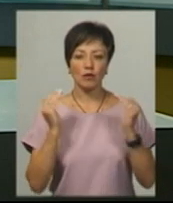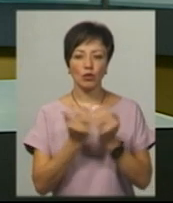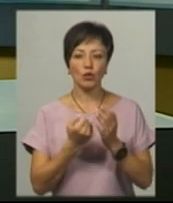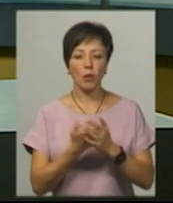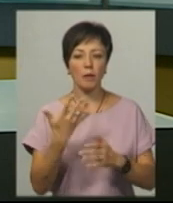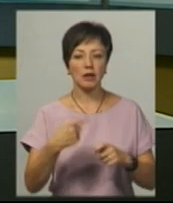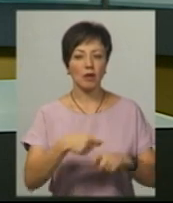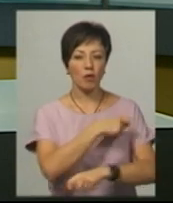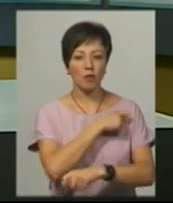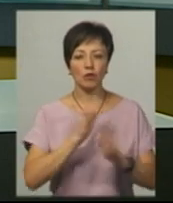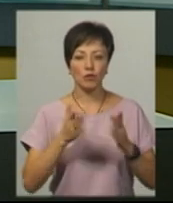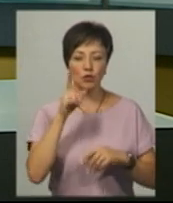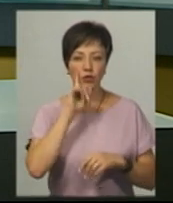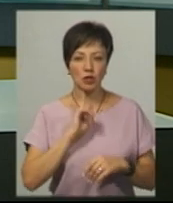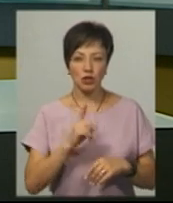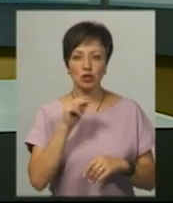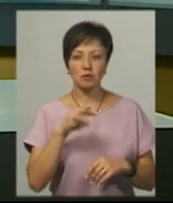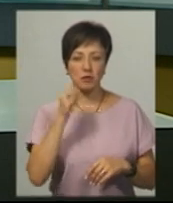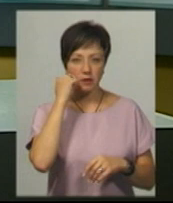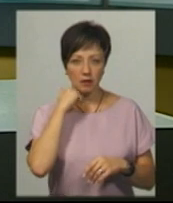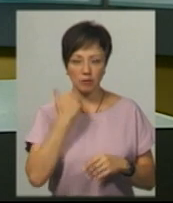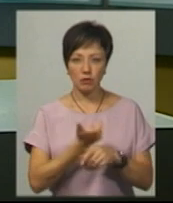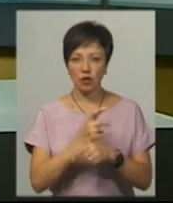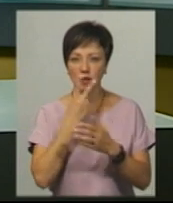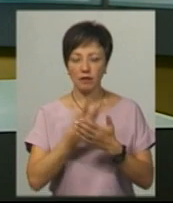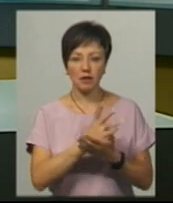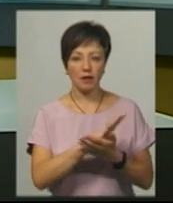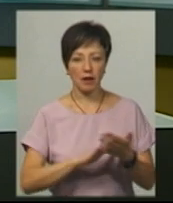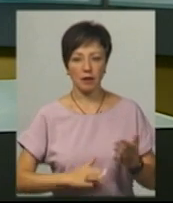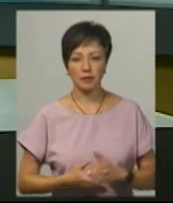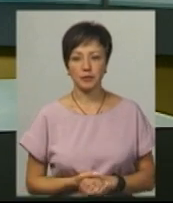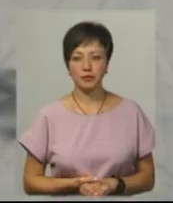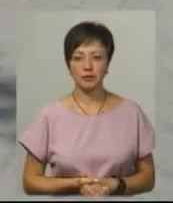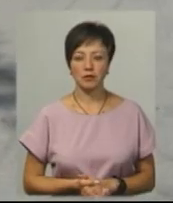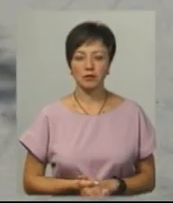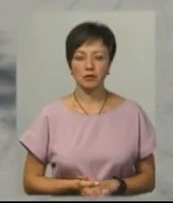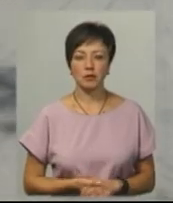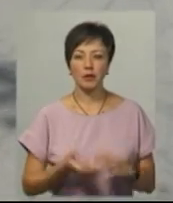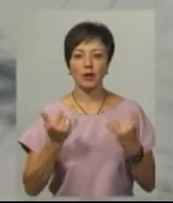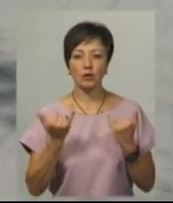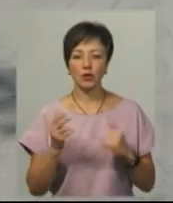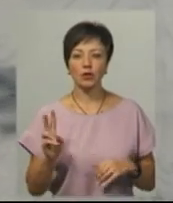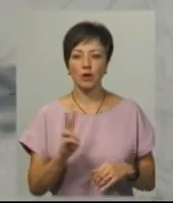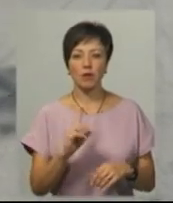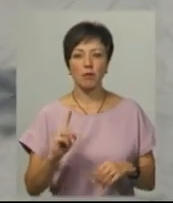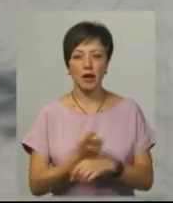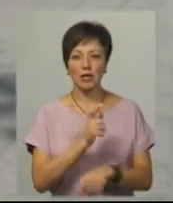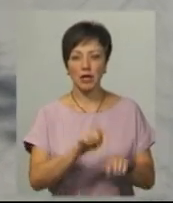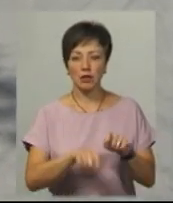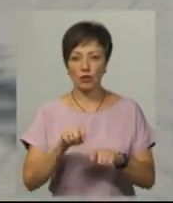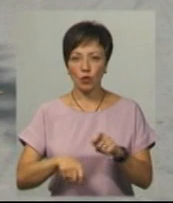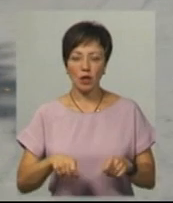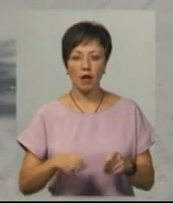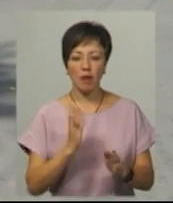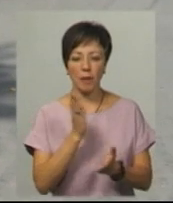кілометрів і будуть зручнішими за старіші аналоги. Більше дивіться далі у сюжеті. Сьогодні тролейбуси вперше тестують на маршрутах